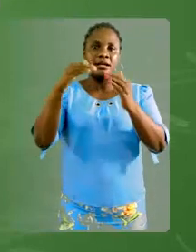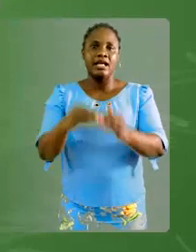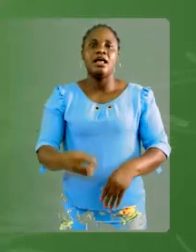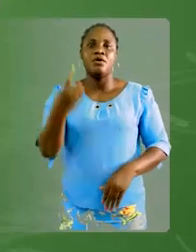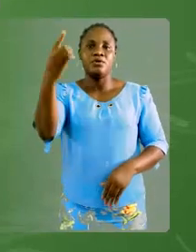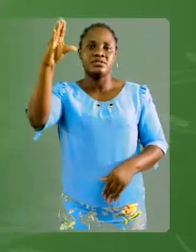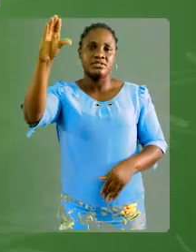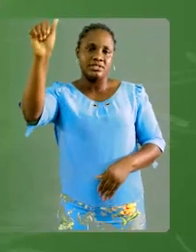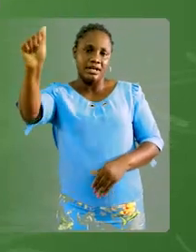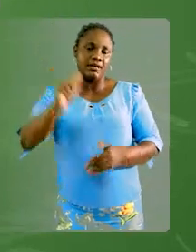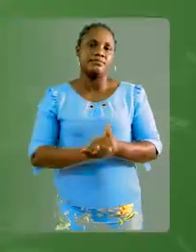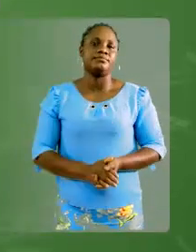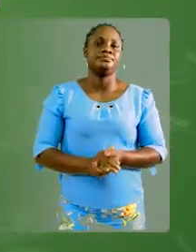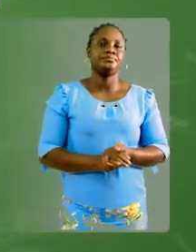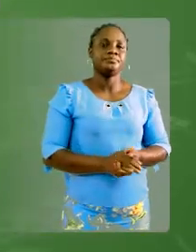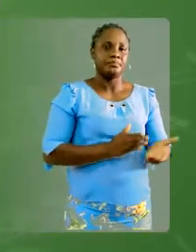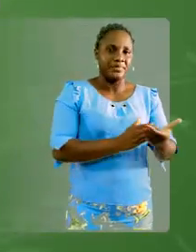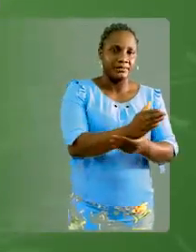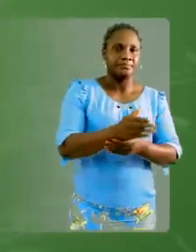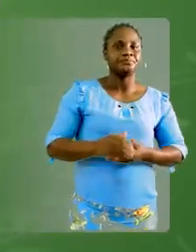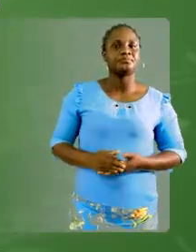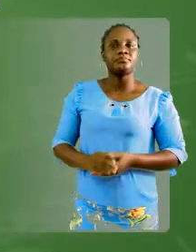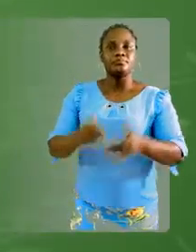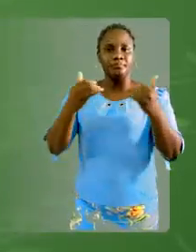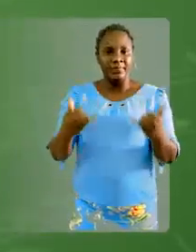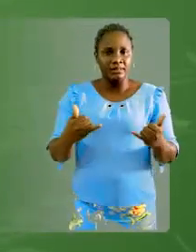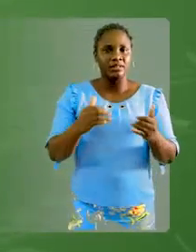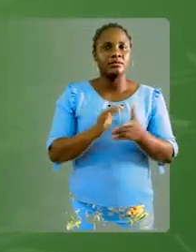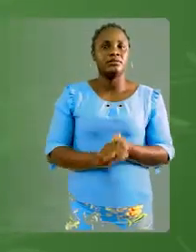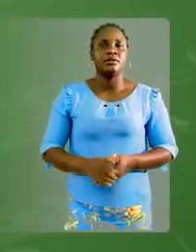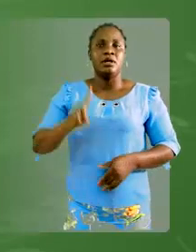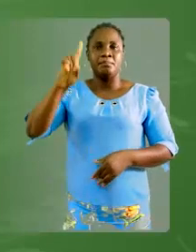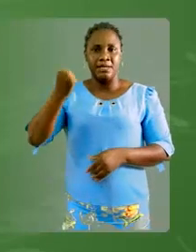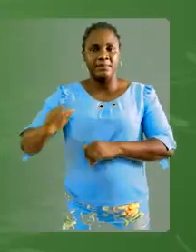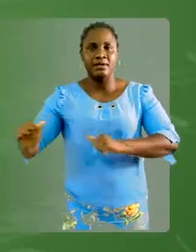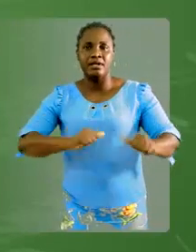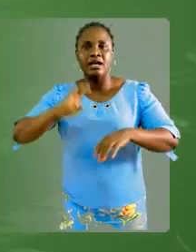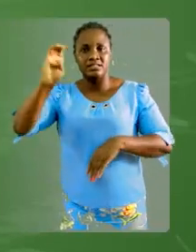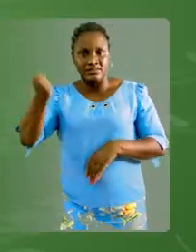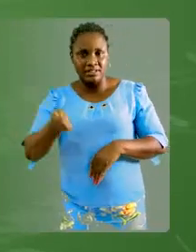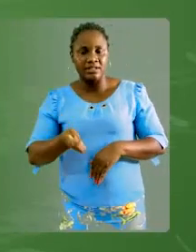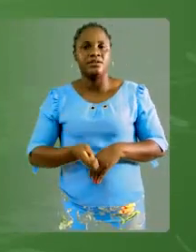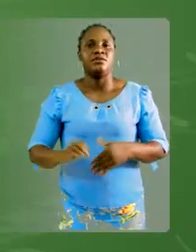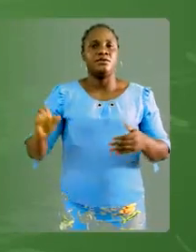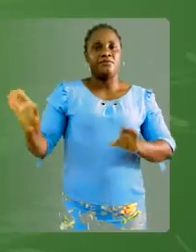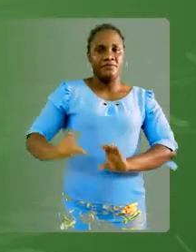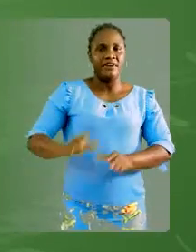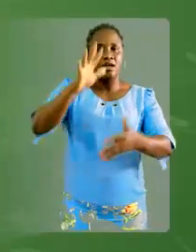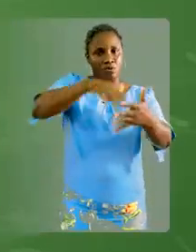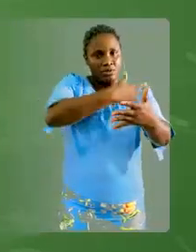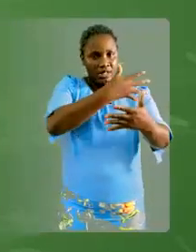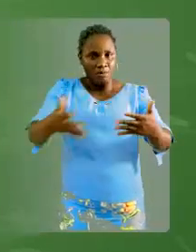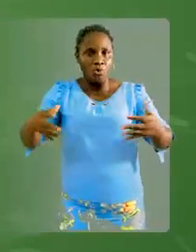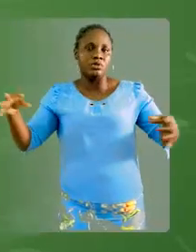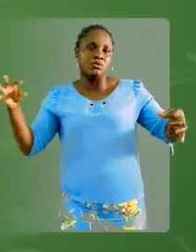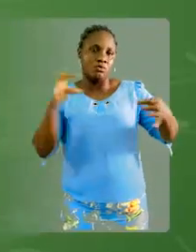centiètre. Bien. Maintenant, la première activité va consister à établir ce tableau